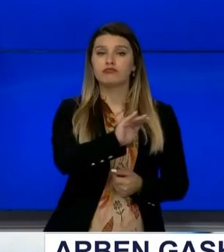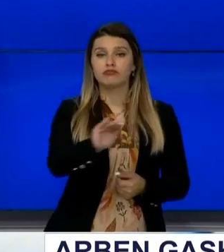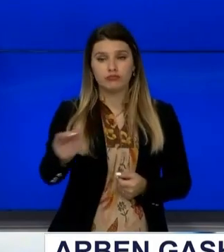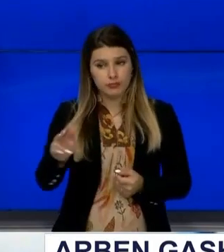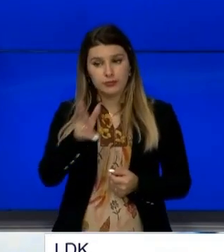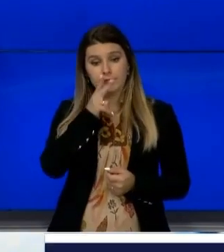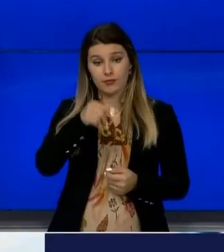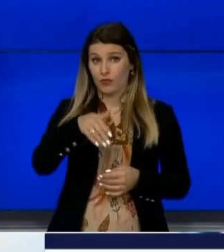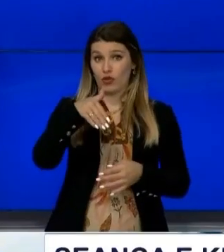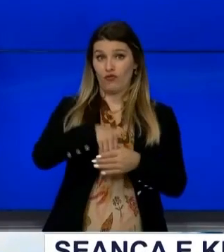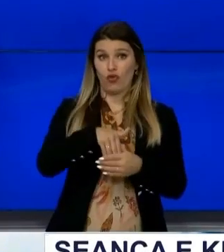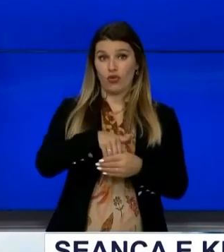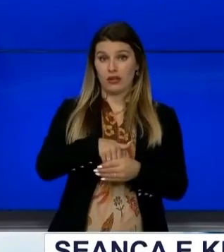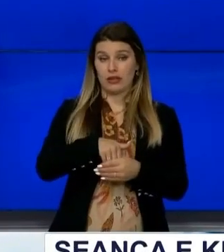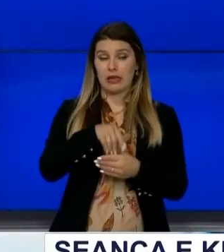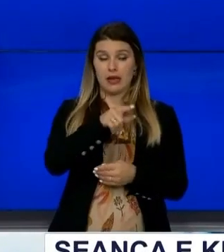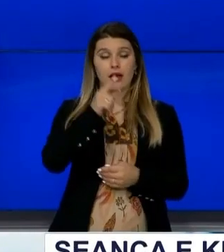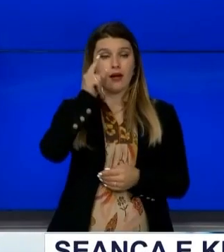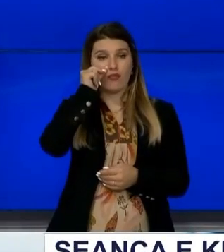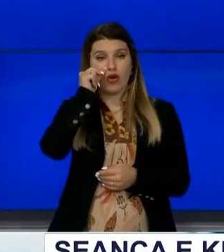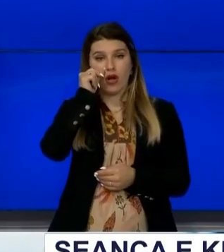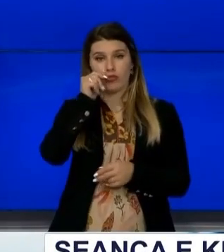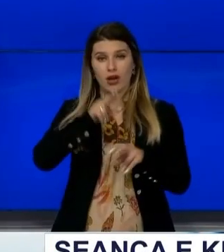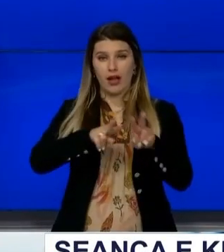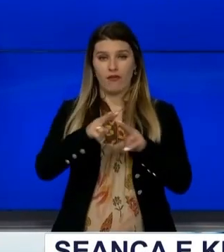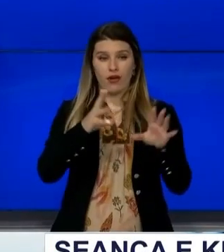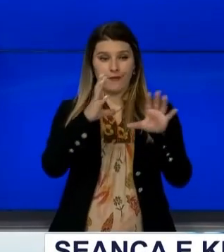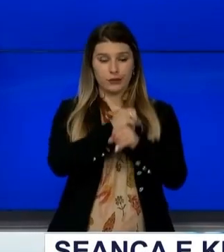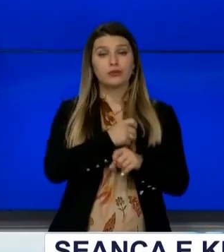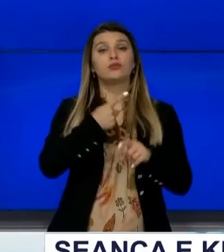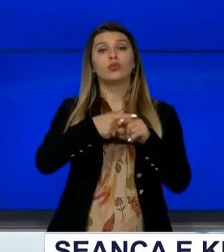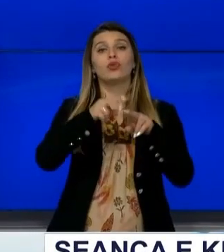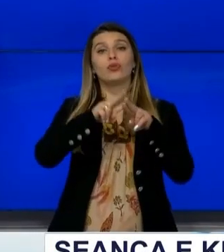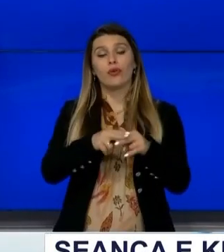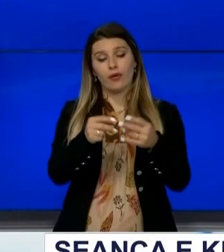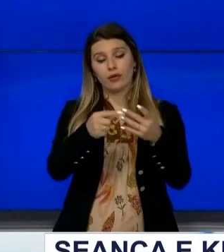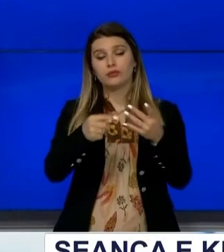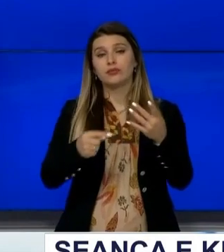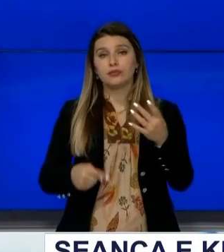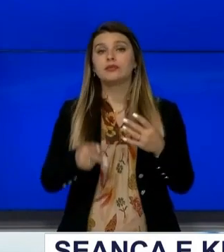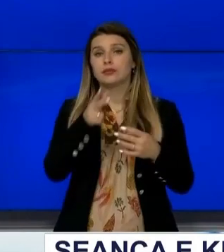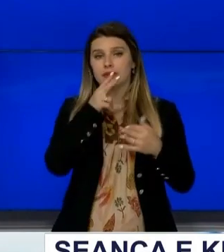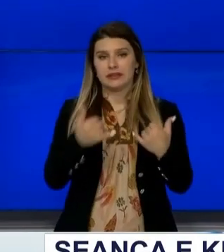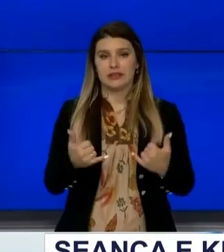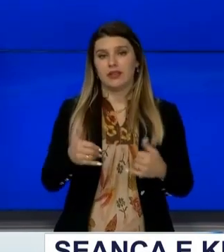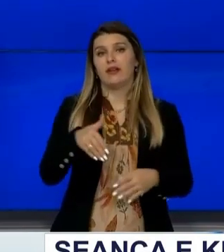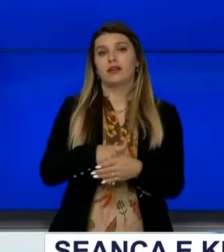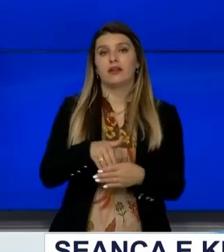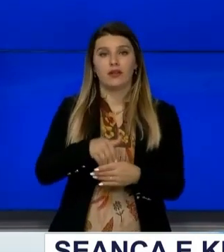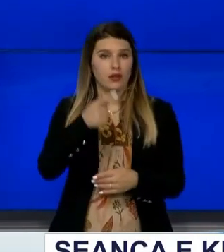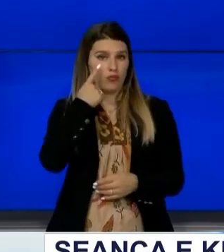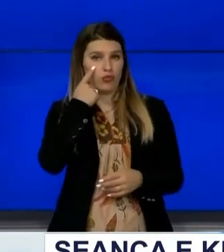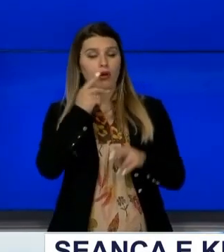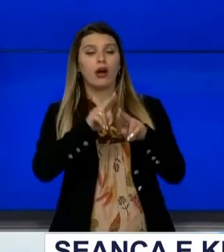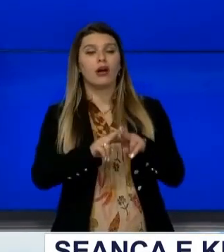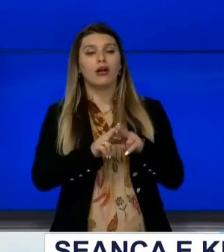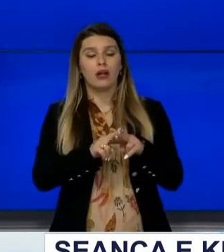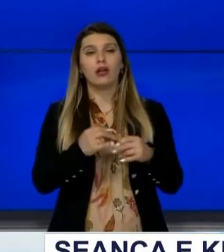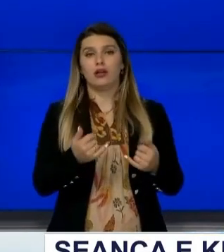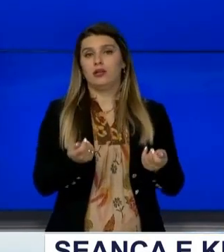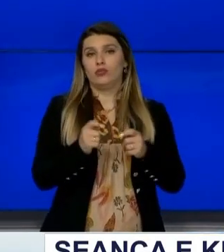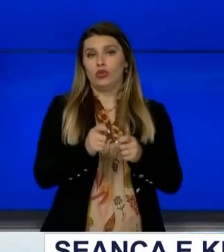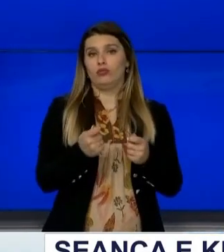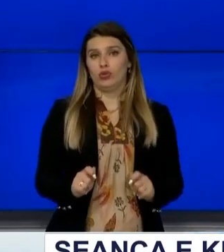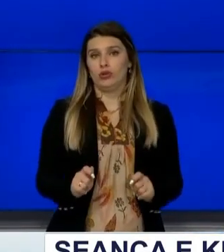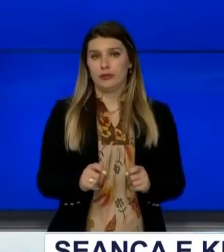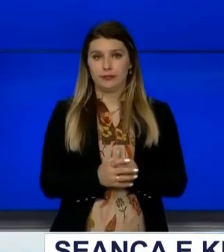votimit të avokatit poplit të përsërisim votimet që kanë betë hapur Dhe të ndojmë që qështje që janë të hapur atin bjullim Dhe